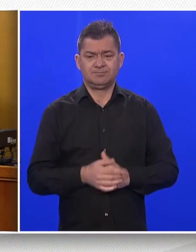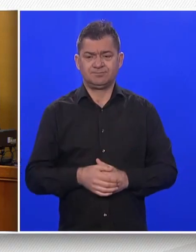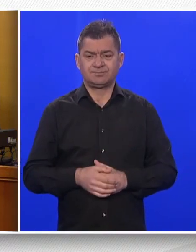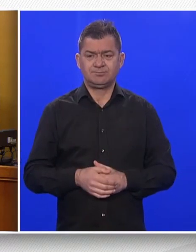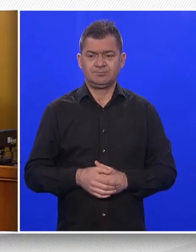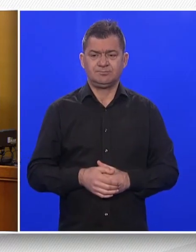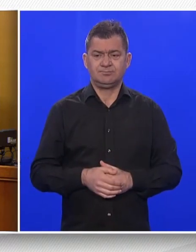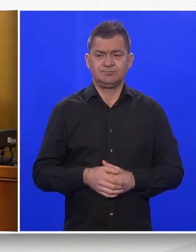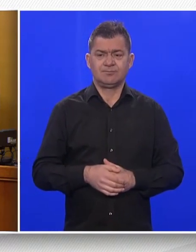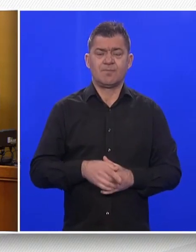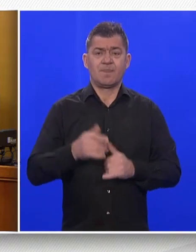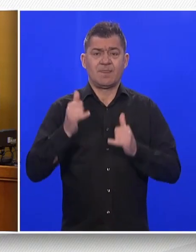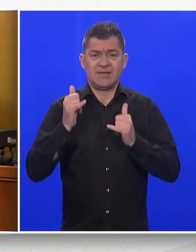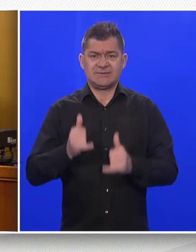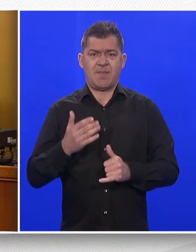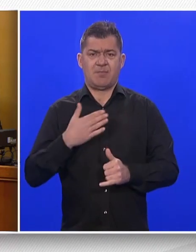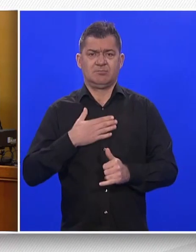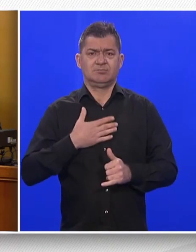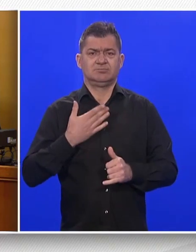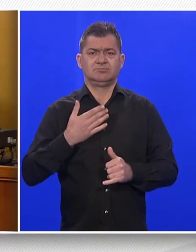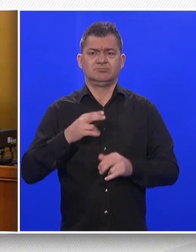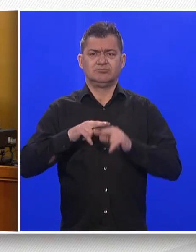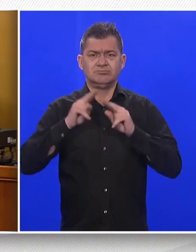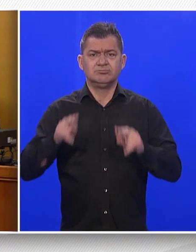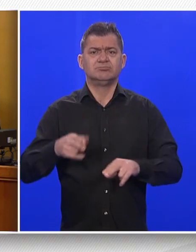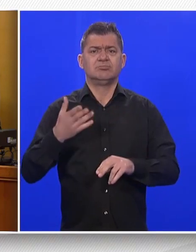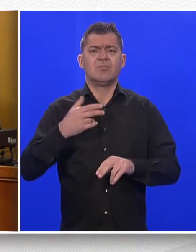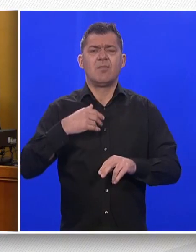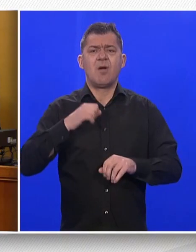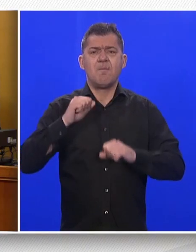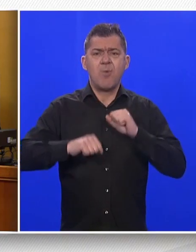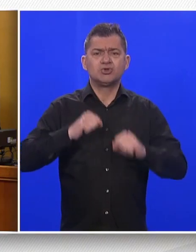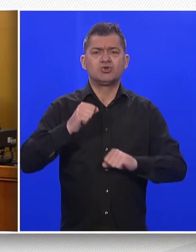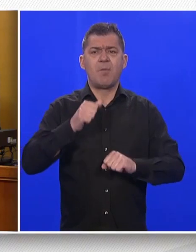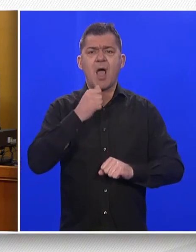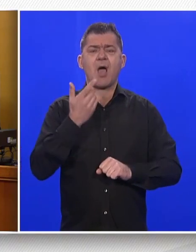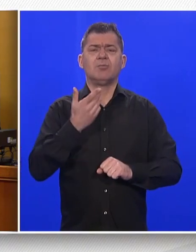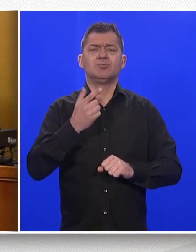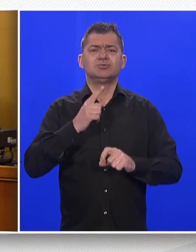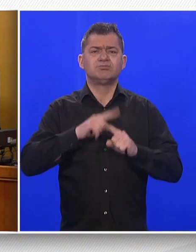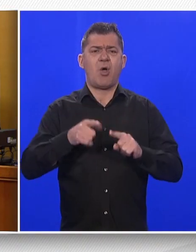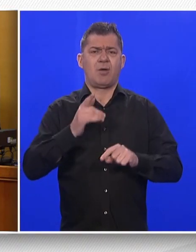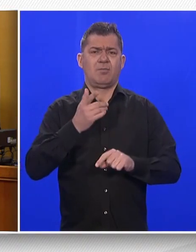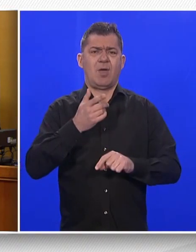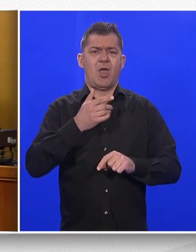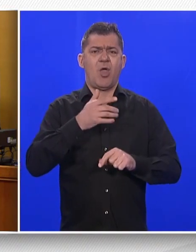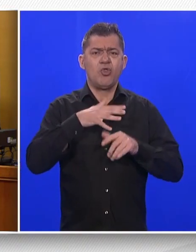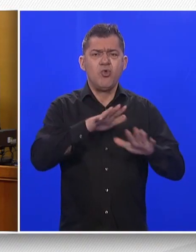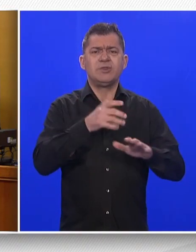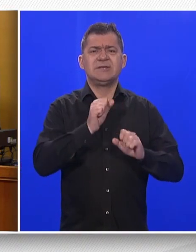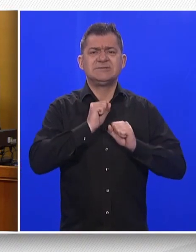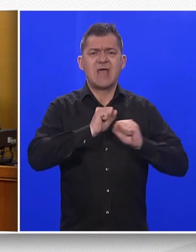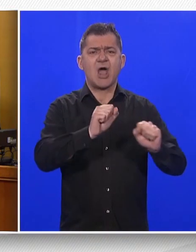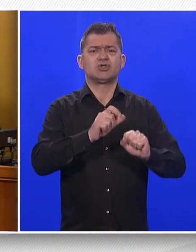uređuju se pravila parničkog postupka, kojima se odlučuje o povredama prava potrošača iz brojnih područja, od općih prava,